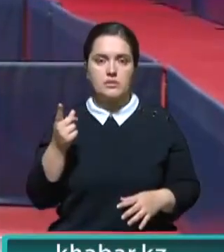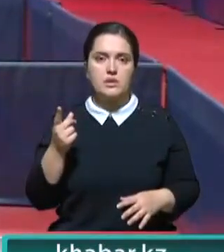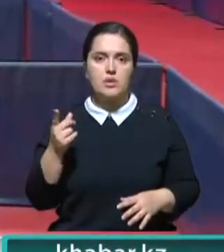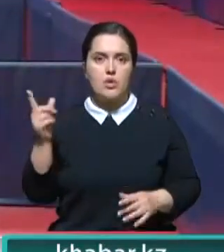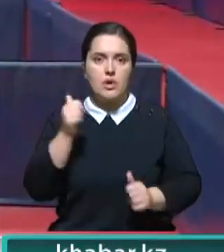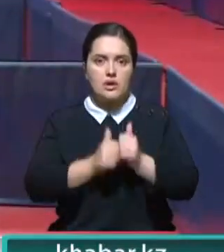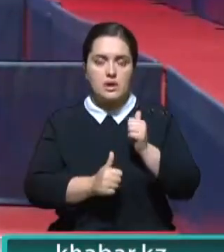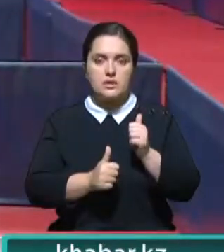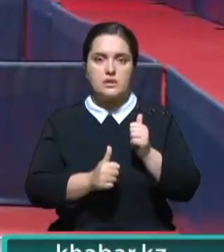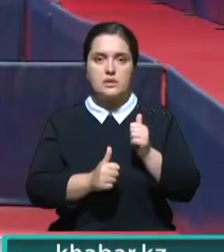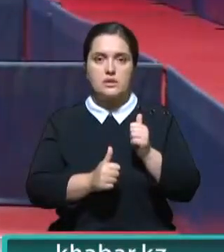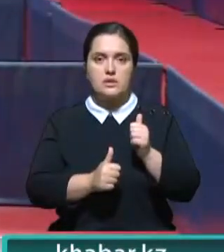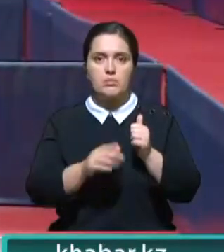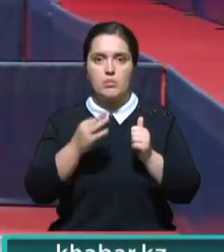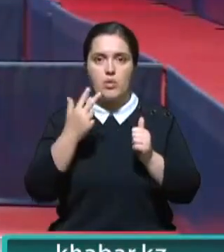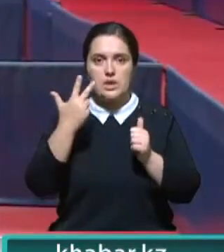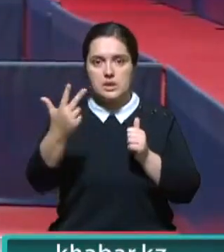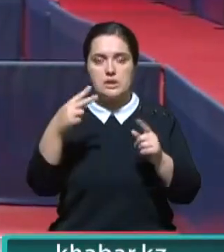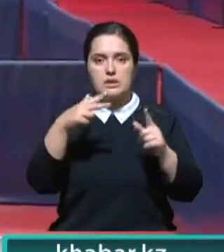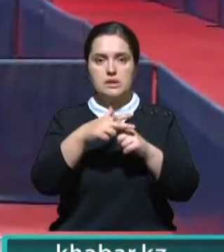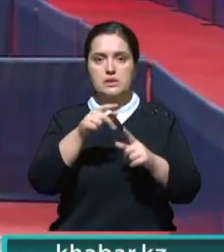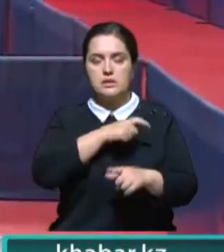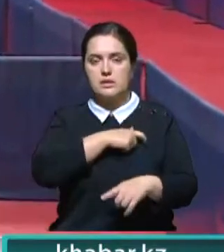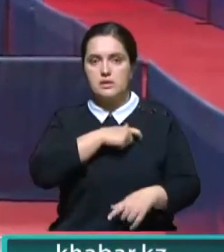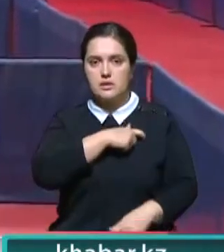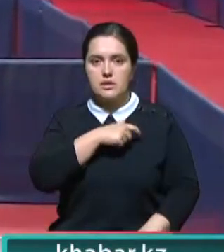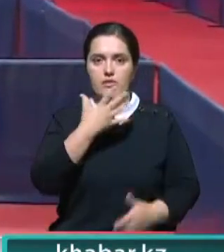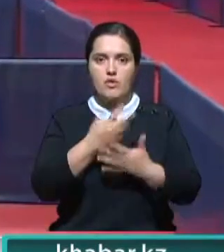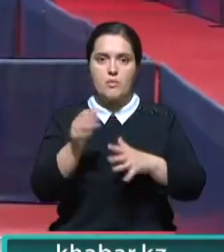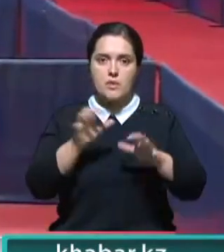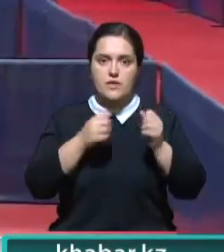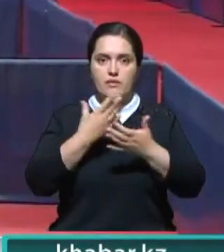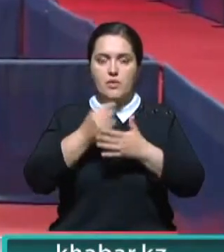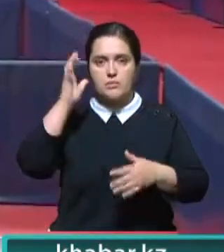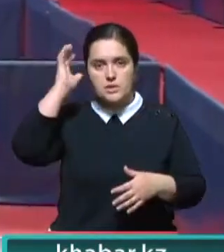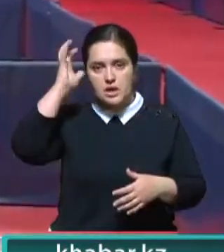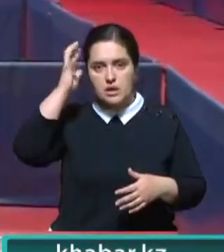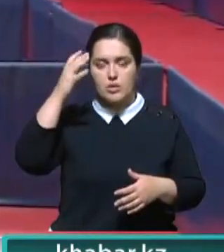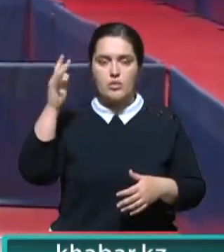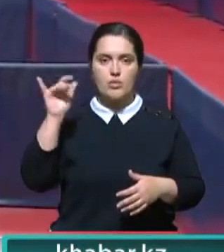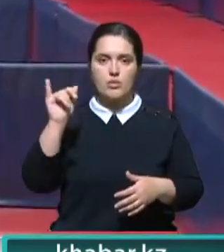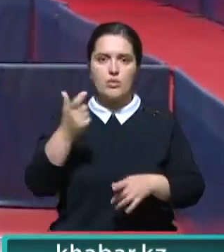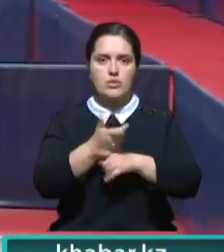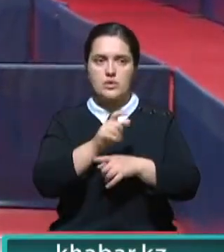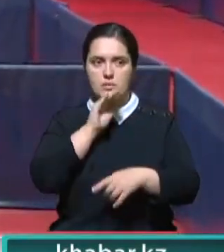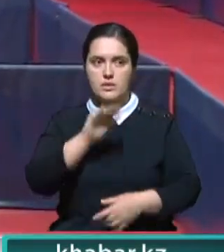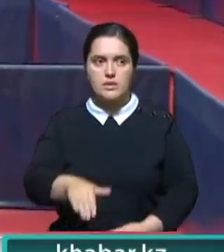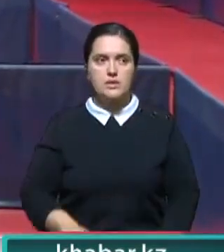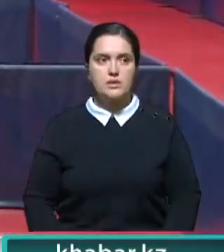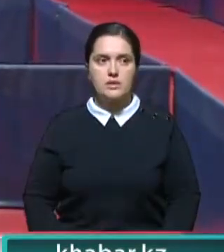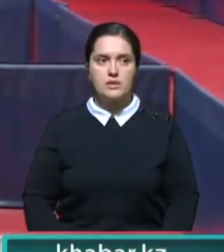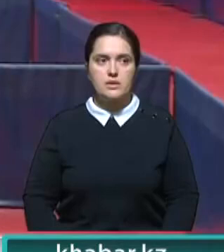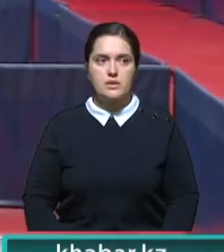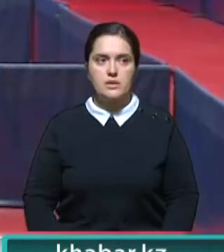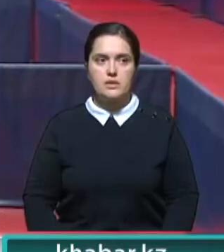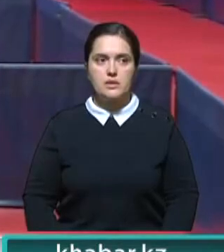У каждого по три тренера, свой массажист, свой психолог. У них прям это все очень профессионально. Это у них считается,